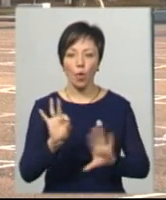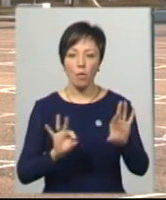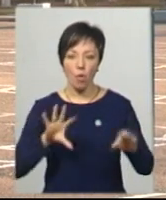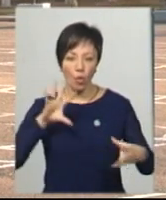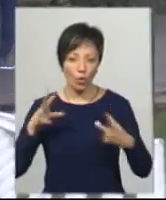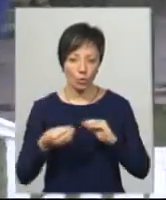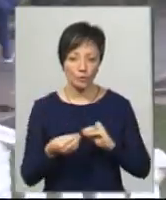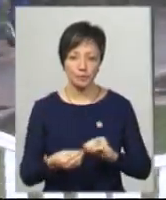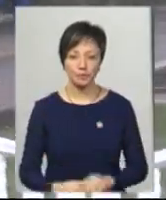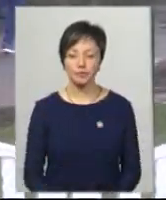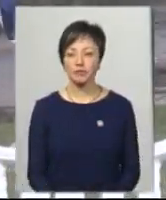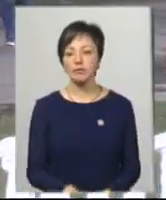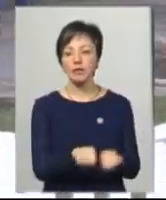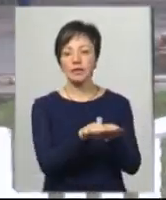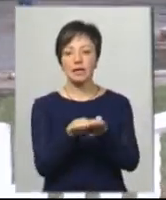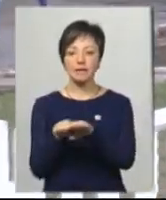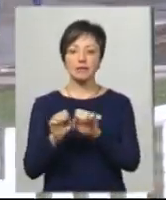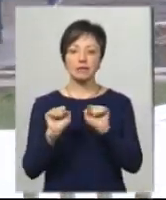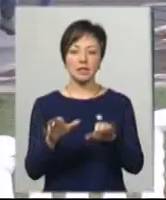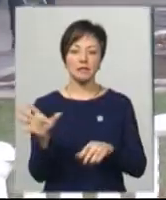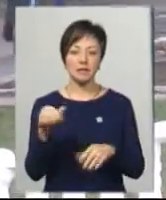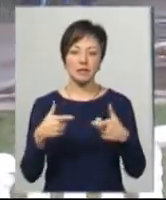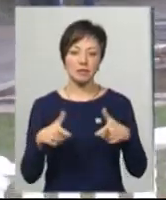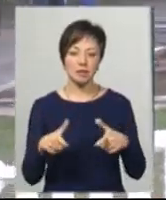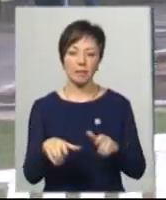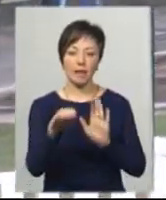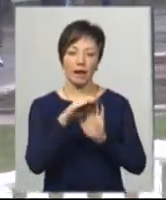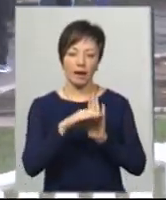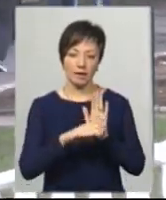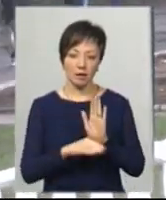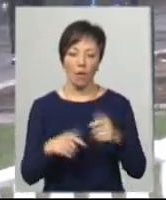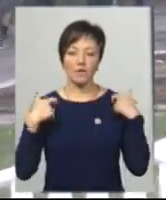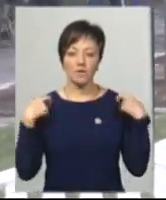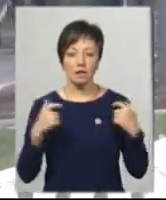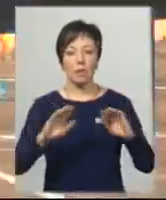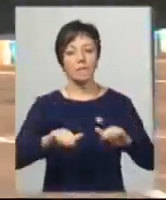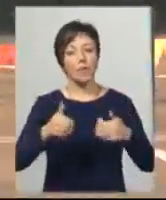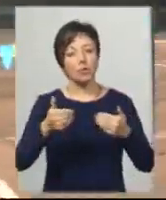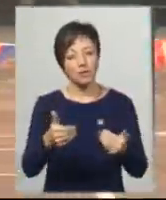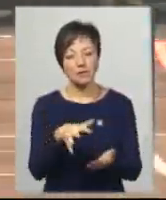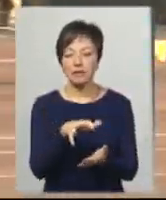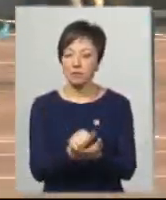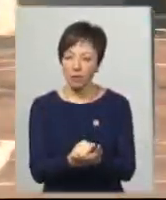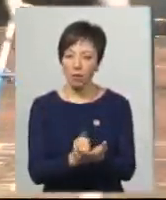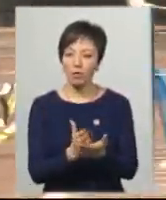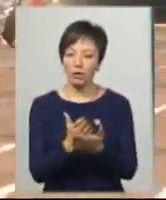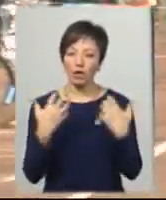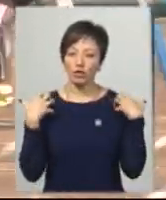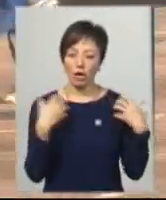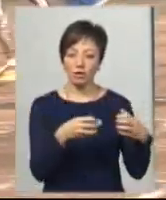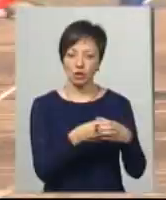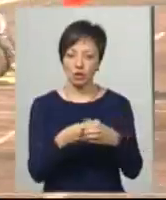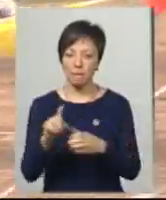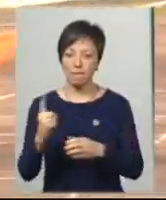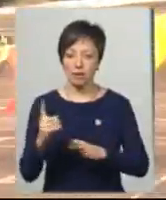проходження добору. За рівнем здачі усіх іспитів сформують рейтинги, за якими офіцерам пропонуватимуть заняття посад начальників штабів,